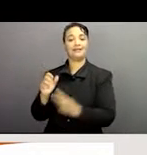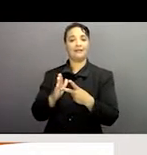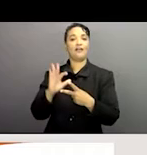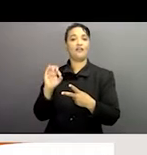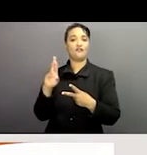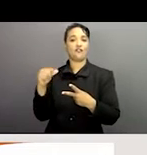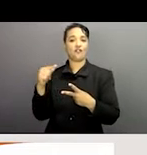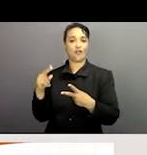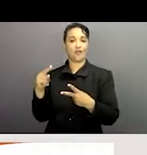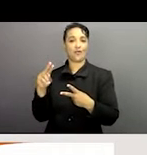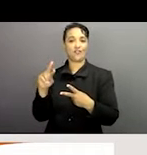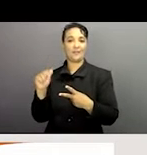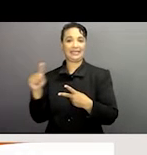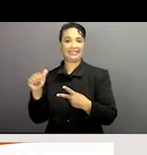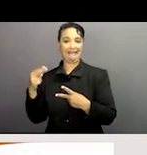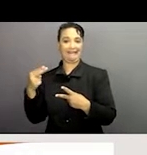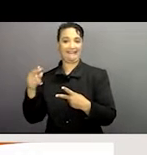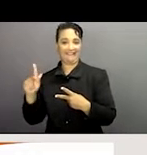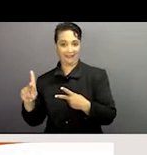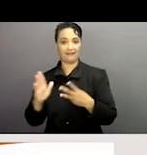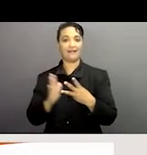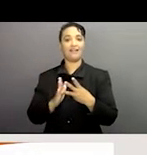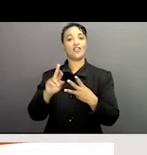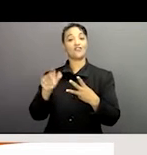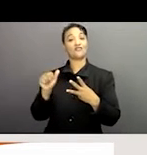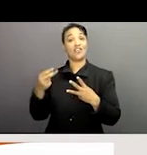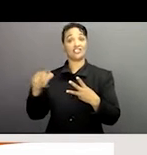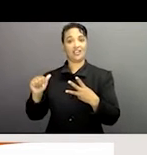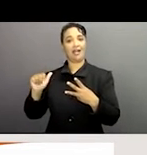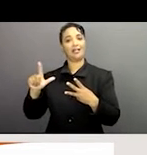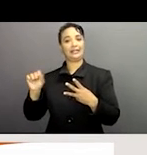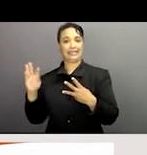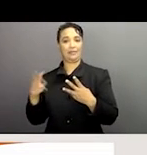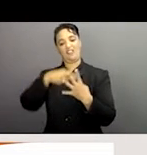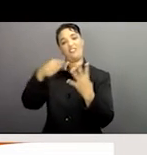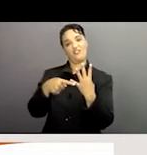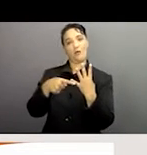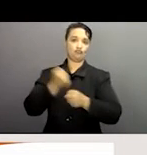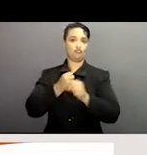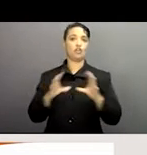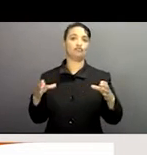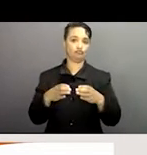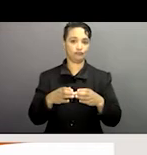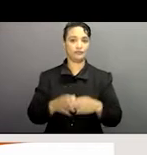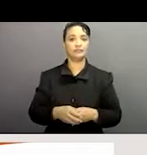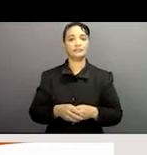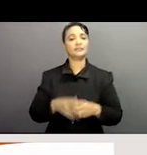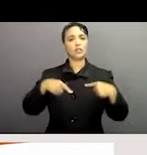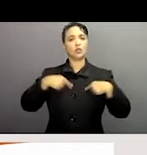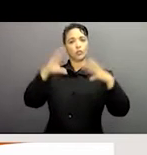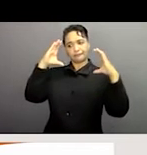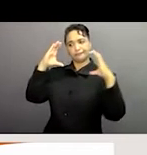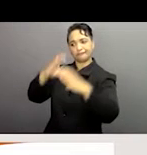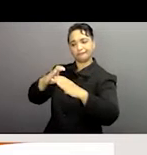bien que Raja Osaba, du groupe international, du groupe minoritaire. En termes de